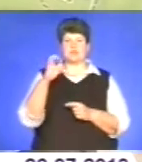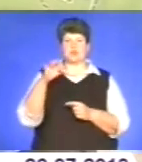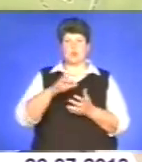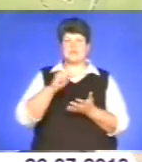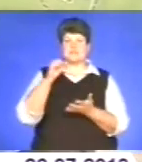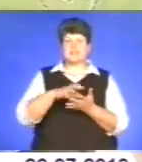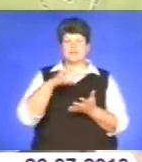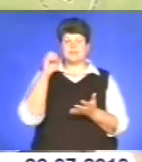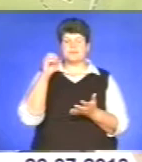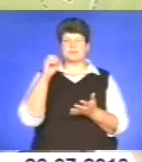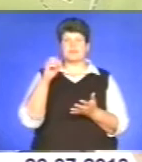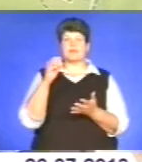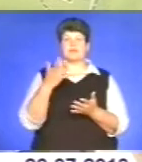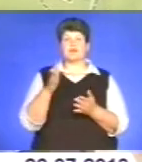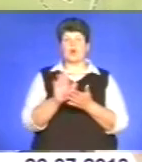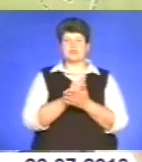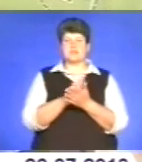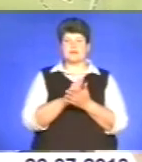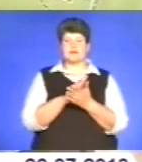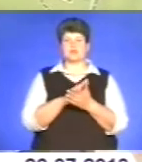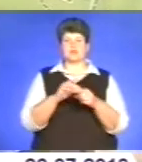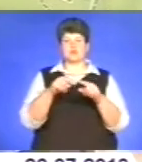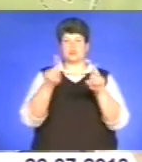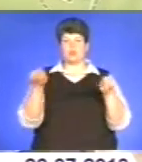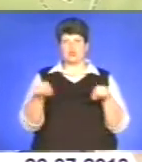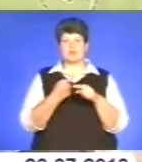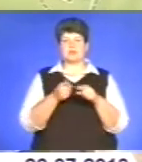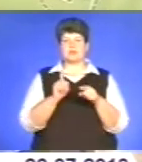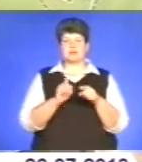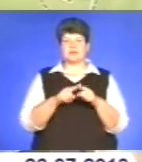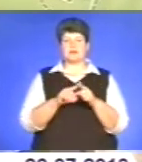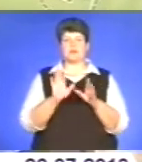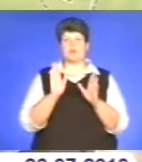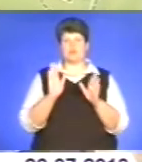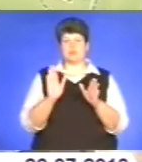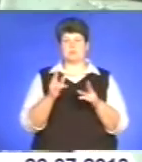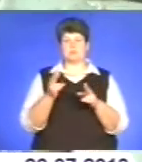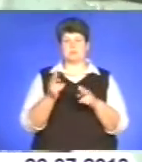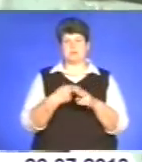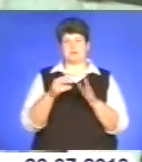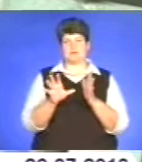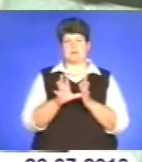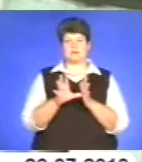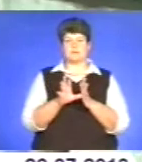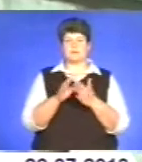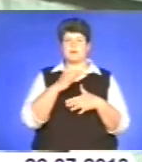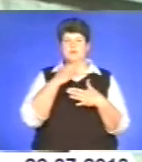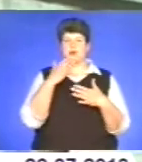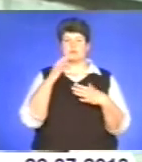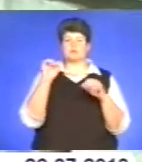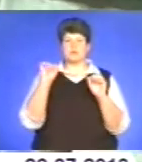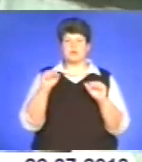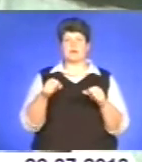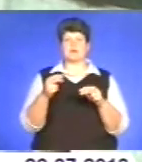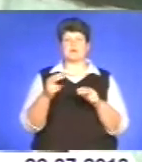спорудах. Це зменшить вразливість нашої системи від вартості електроенергії. Багато сподівань щодо втілення